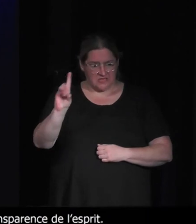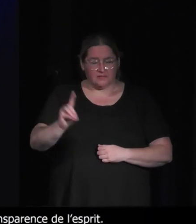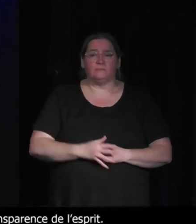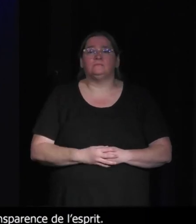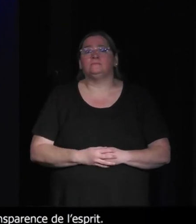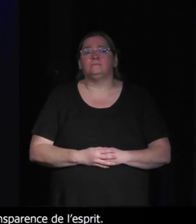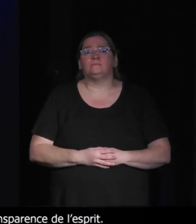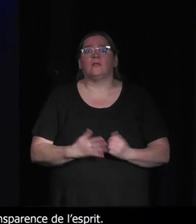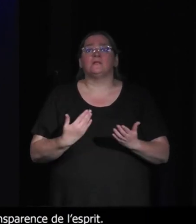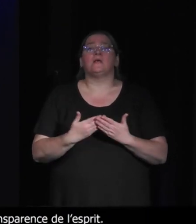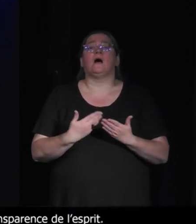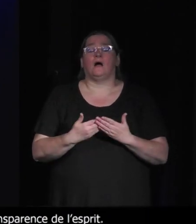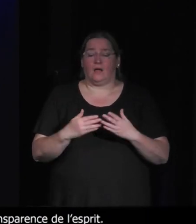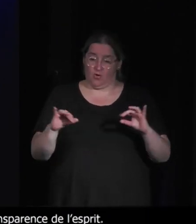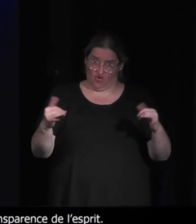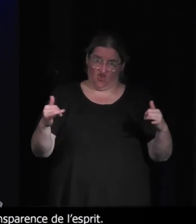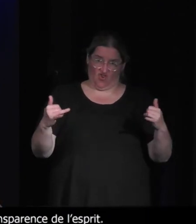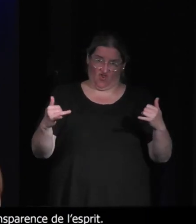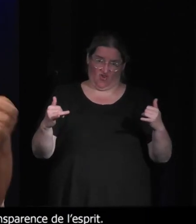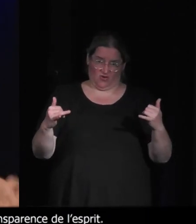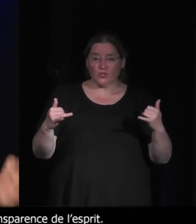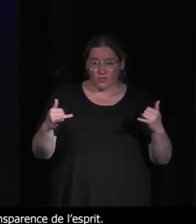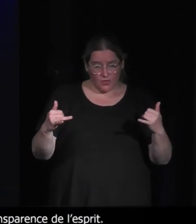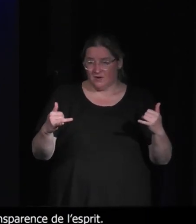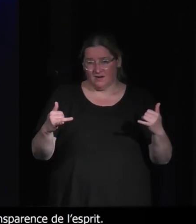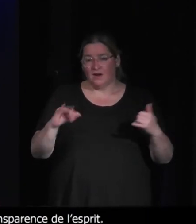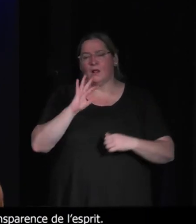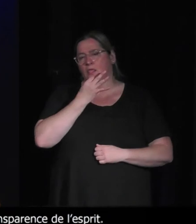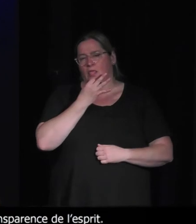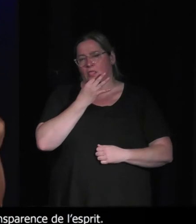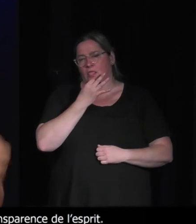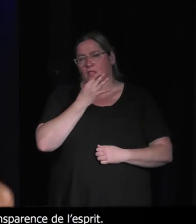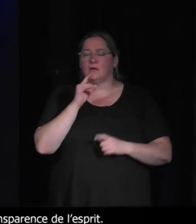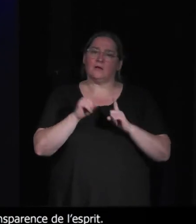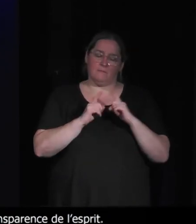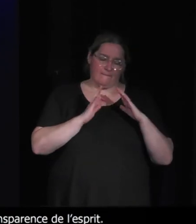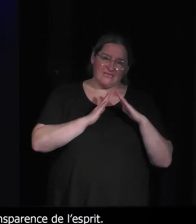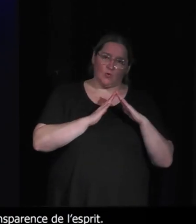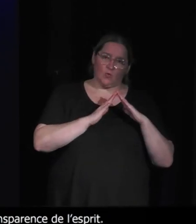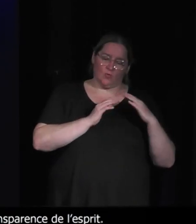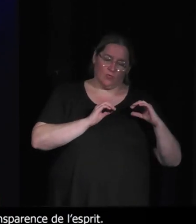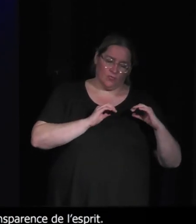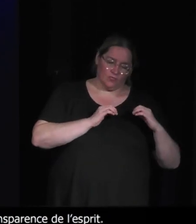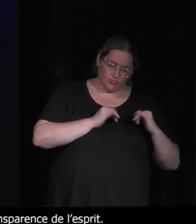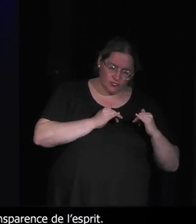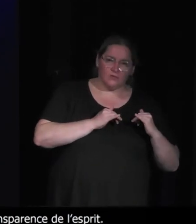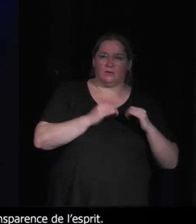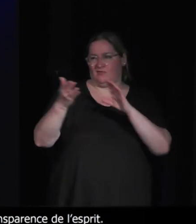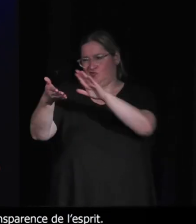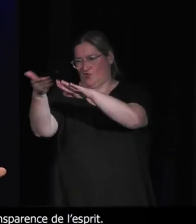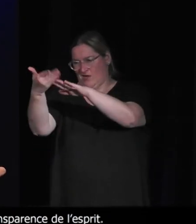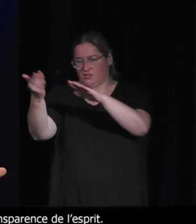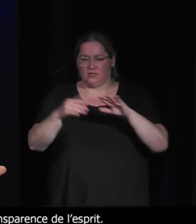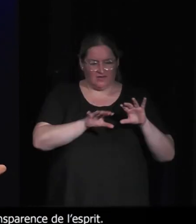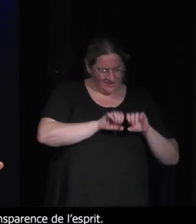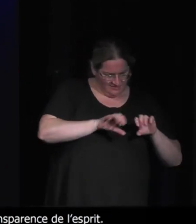d'un jeu qui s'installe sur ce paradoxe entre le domestique et le sauvage, l'industriel et le sauvage. Mais c peut-être pas la seule